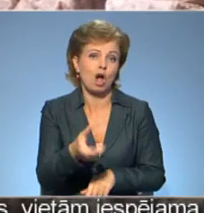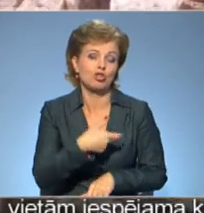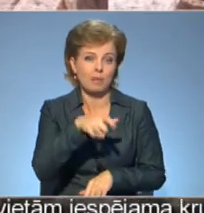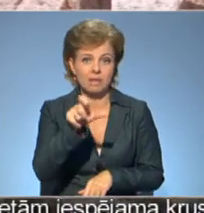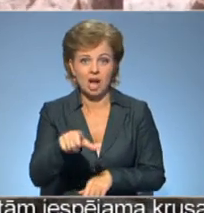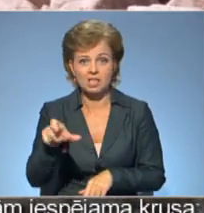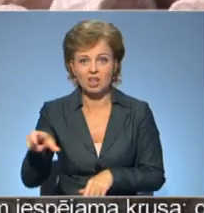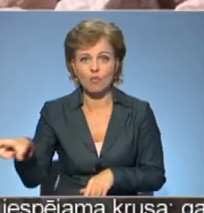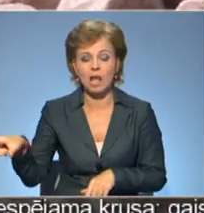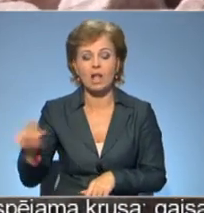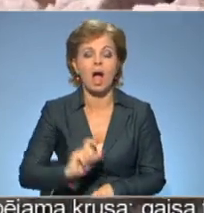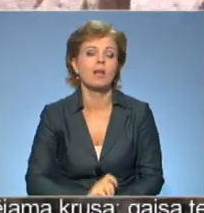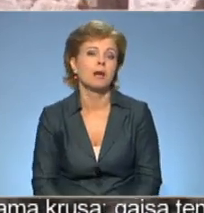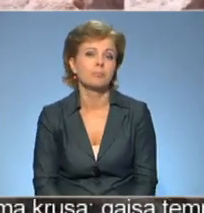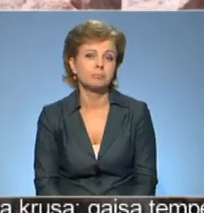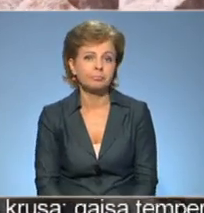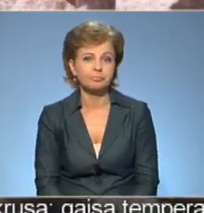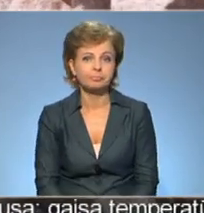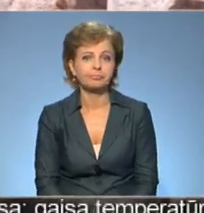Māra Skredele, Arvis Gailums, Latgales reģionālā televīzija.